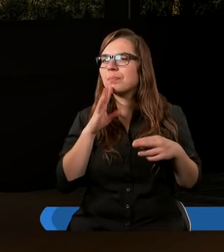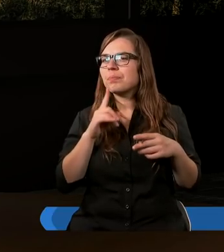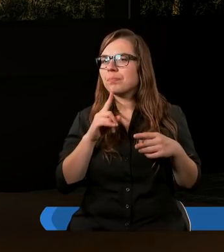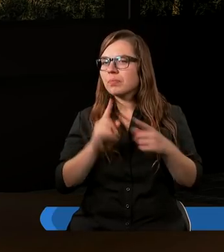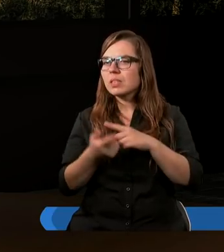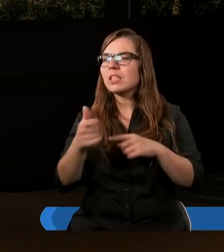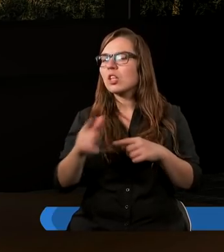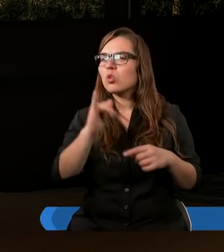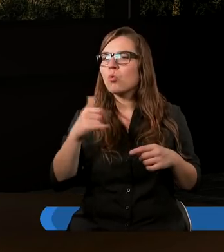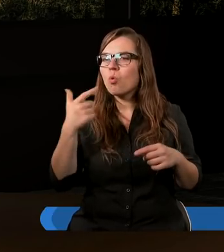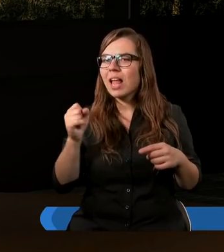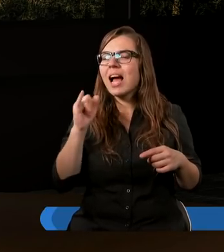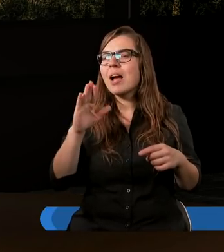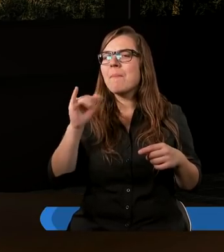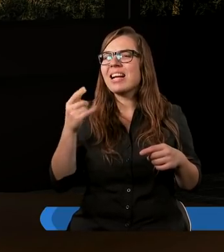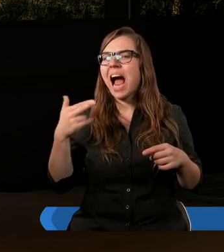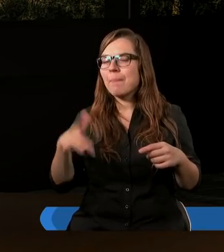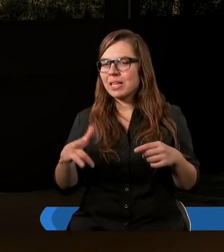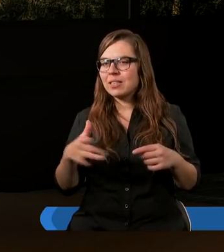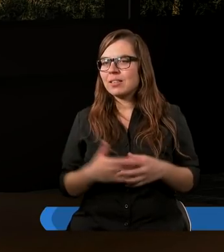czyli Judy i Benjamin.